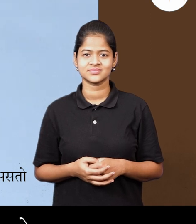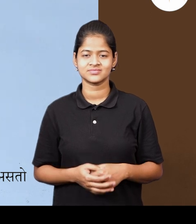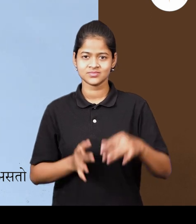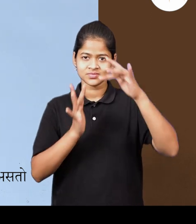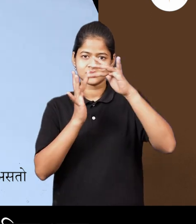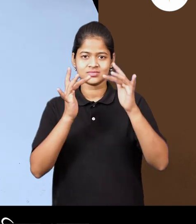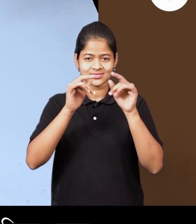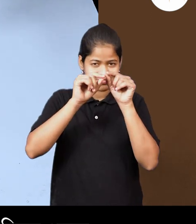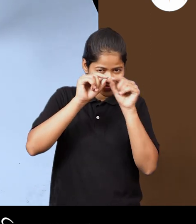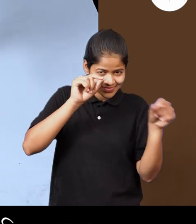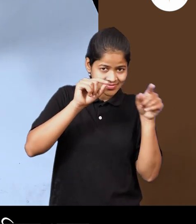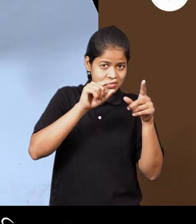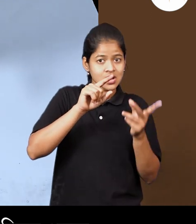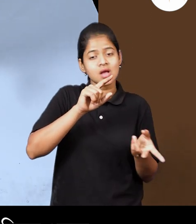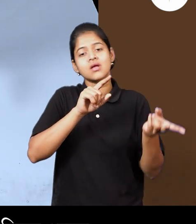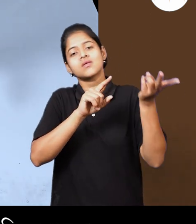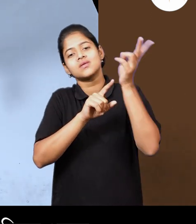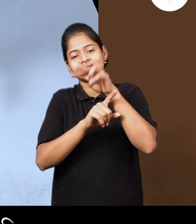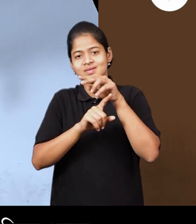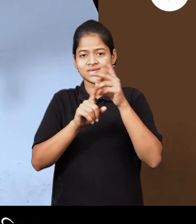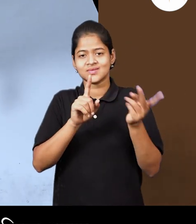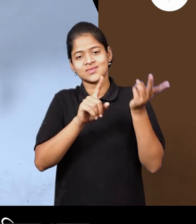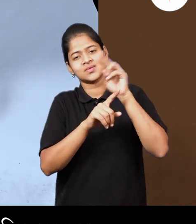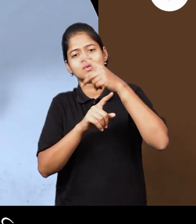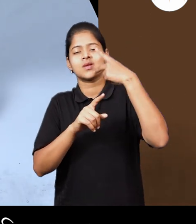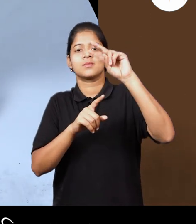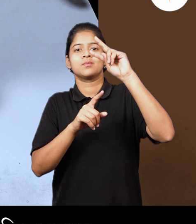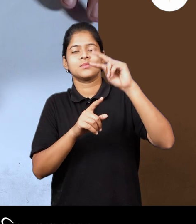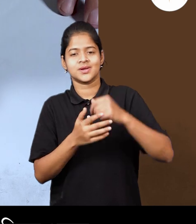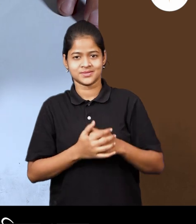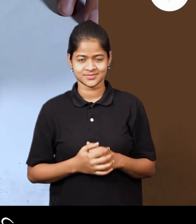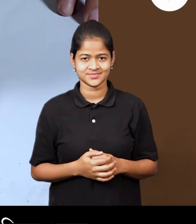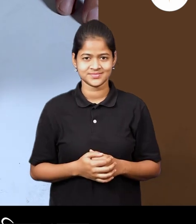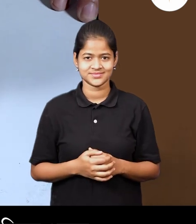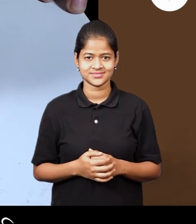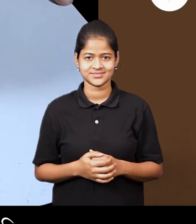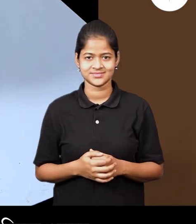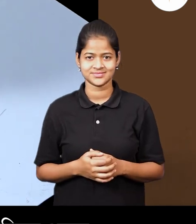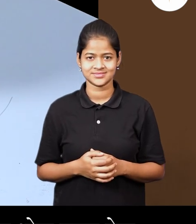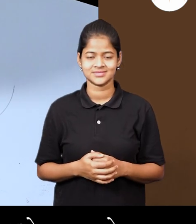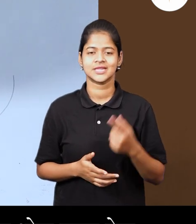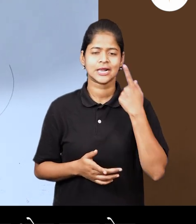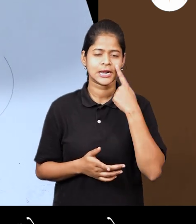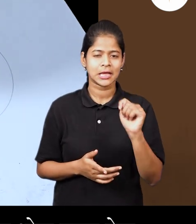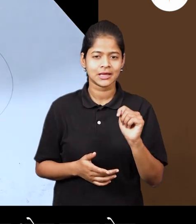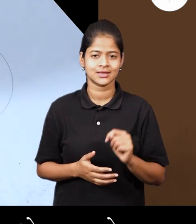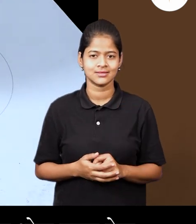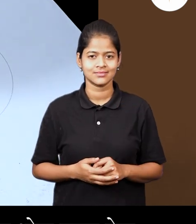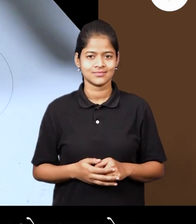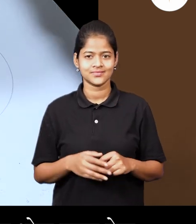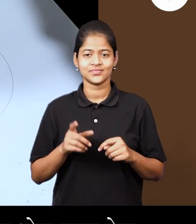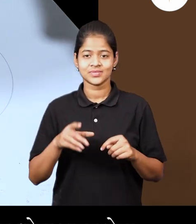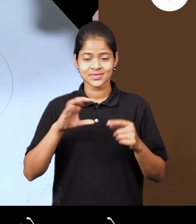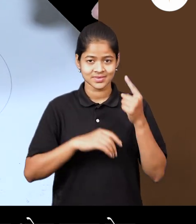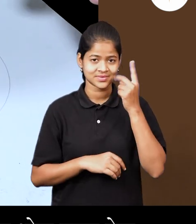चला आता पटकन एक कागद आणी पेंसिल आणड़ुन दोन बोटात पेंसिल